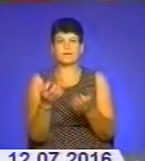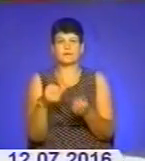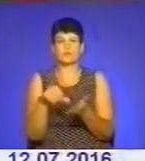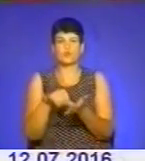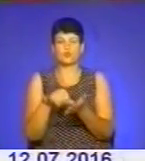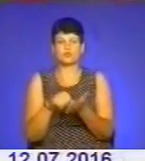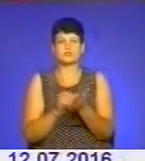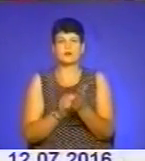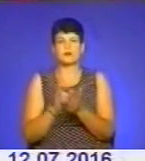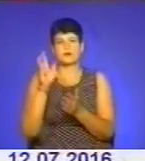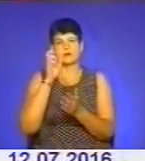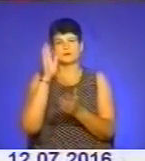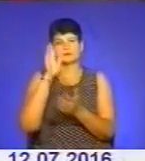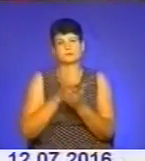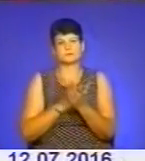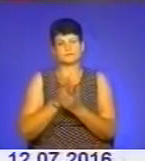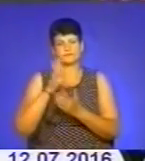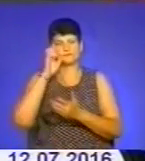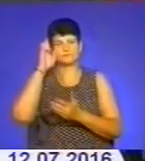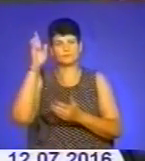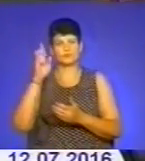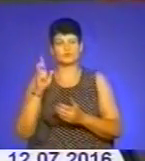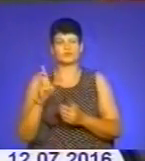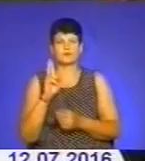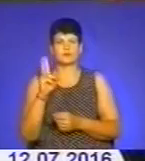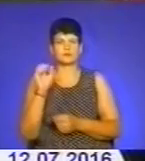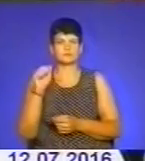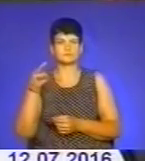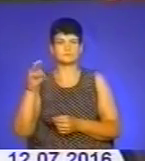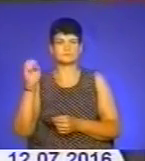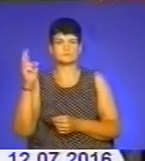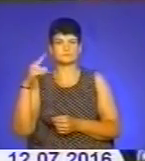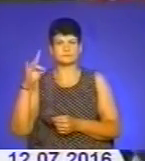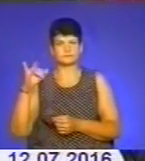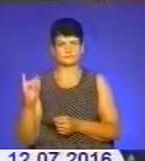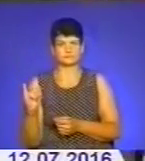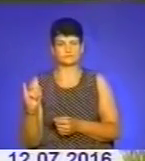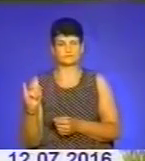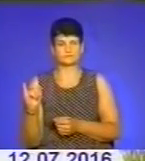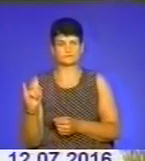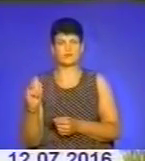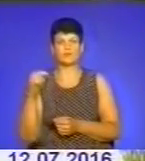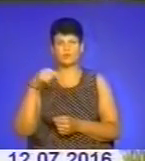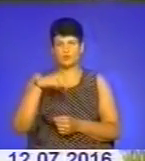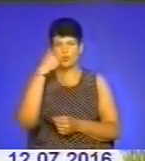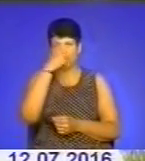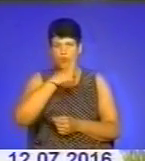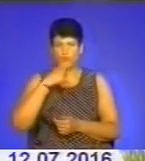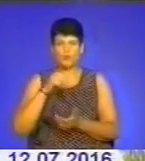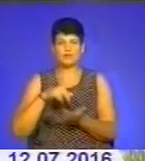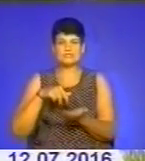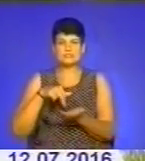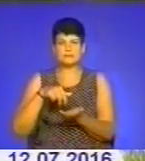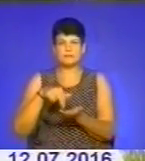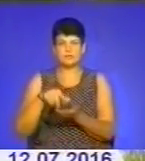в вожественній літургії в архікатедральному соборі непорочного зачаття Діви Марії. Цьогорічна піша проща